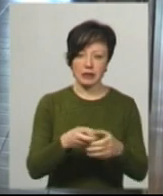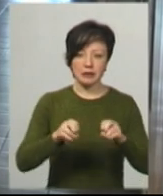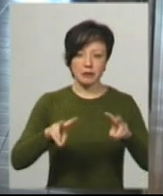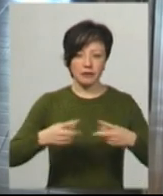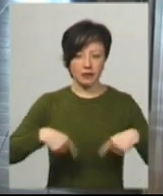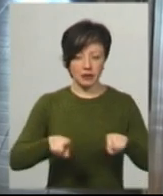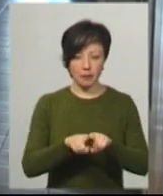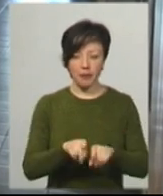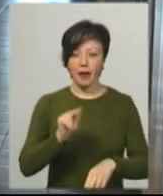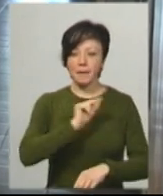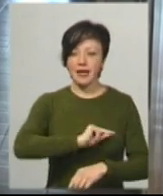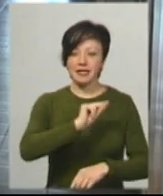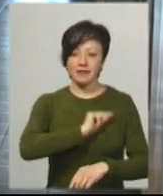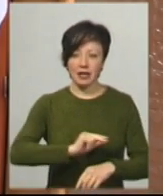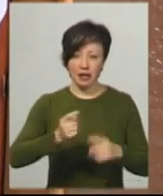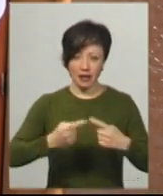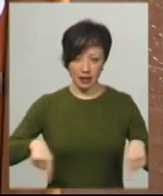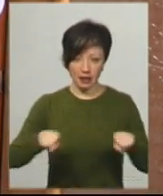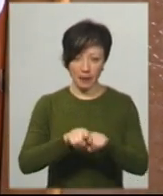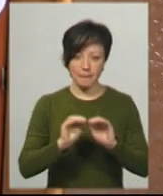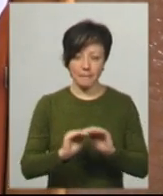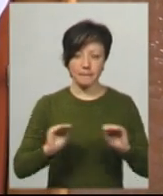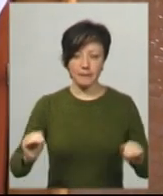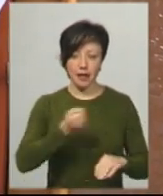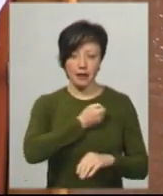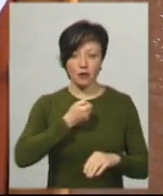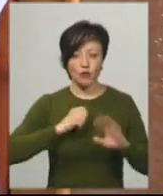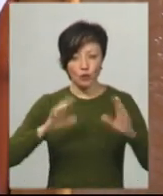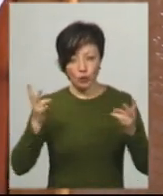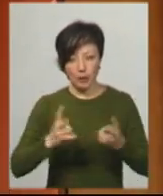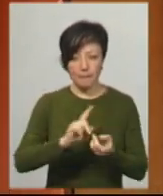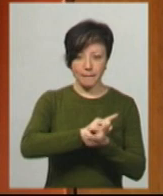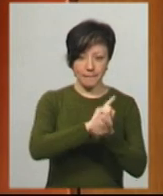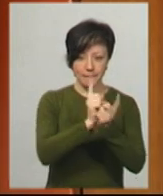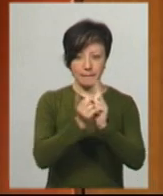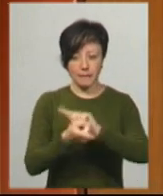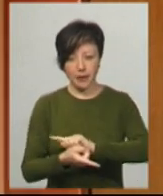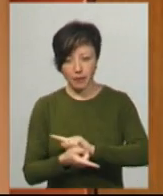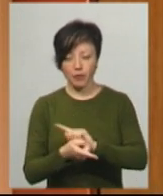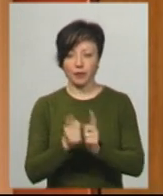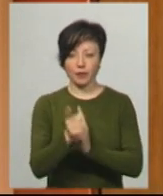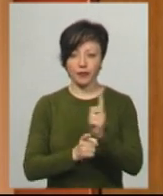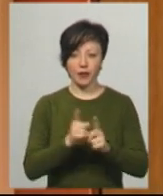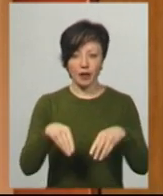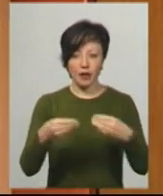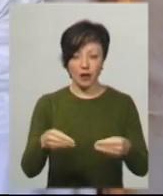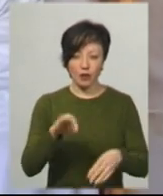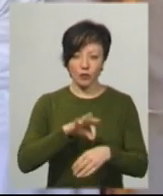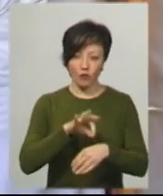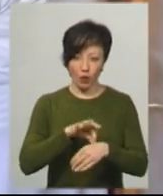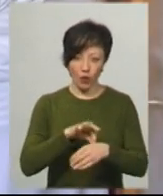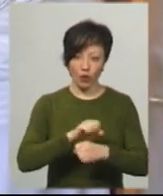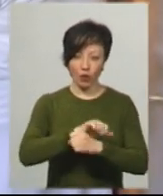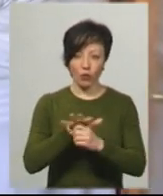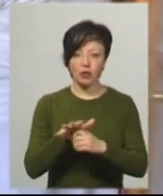Медперсонал педіатричного відділення рай лікарні, яке у разі потреби перепрофілюють на надання допомоги хворим із коронавірусною